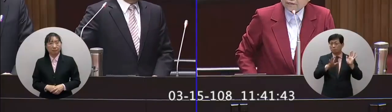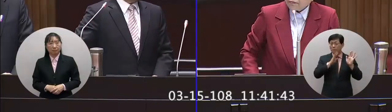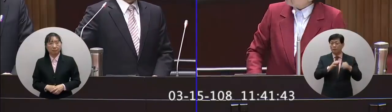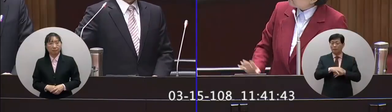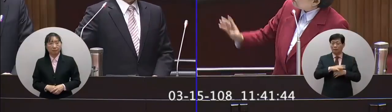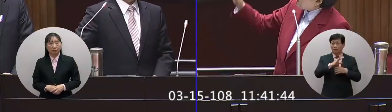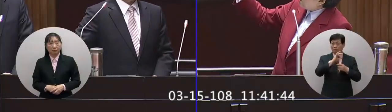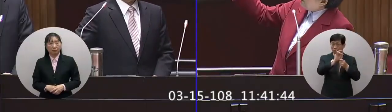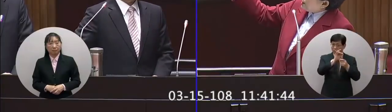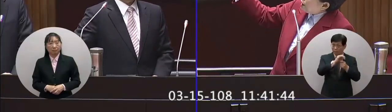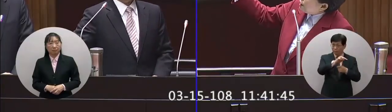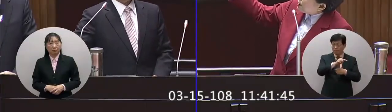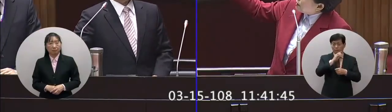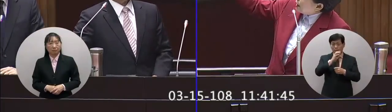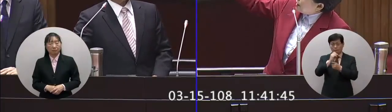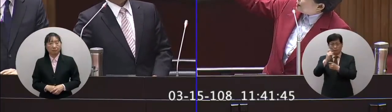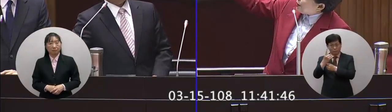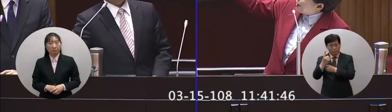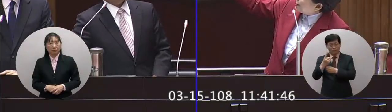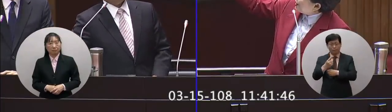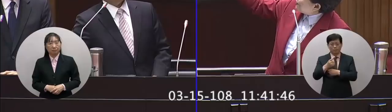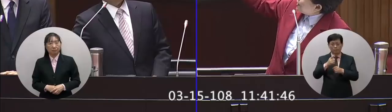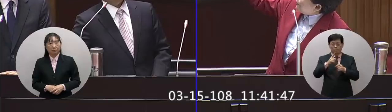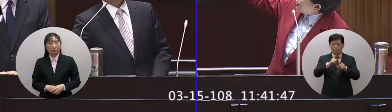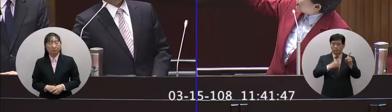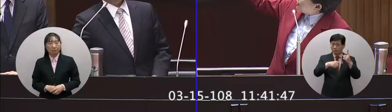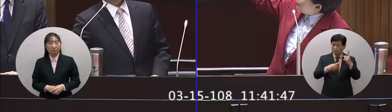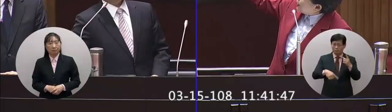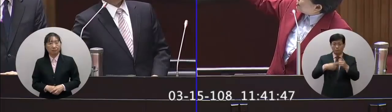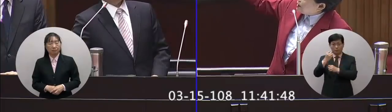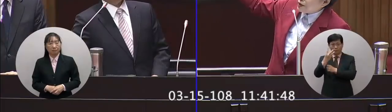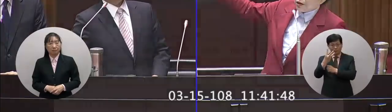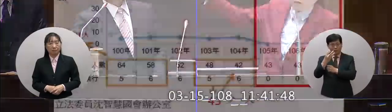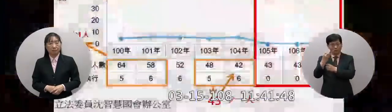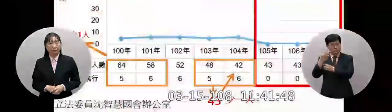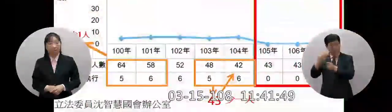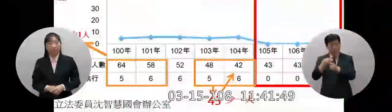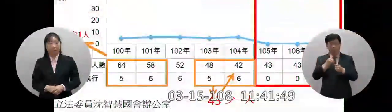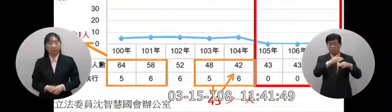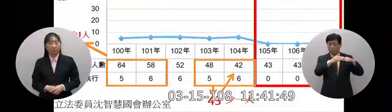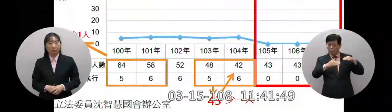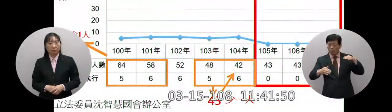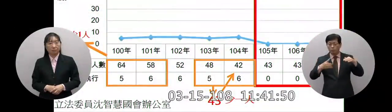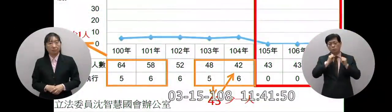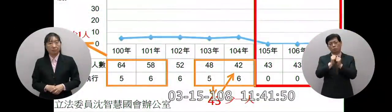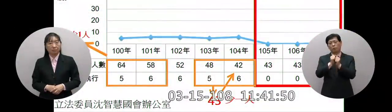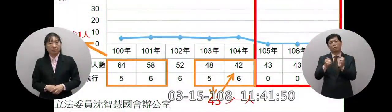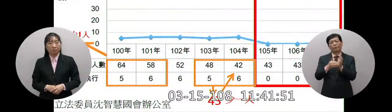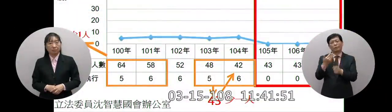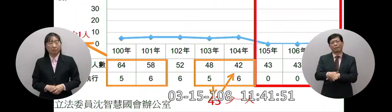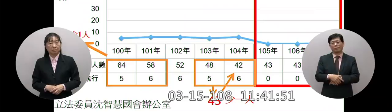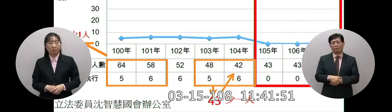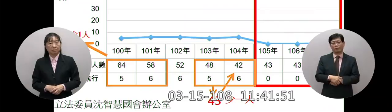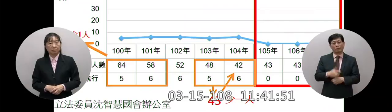100年到101年唉少了一個人103年到104年少一個人什麼意思就是關到死了